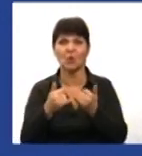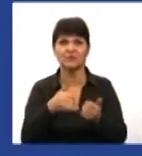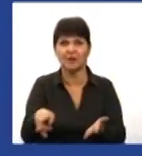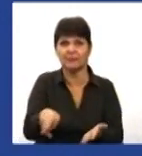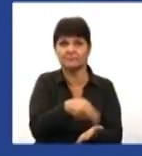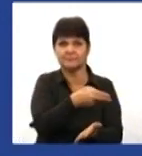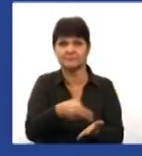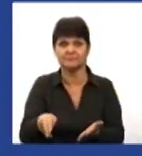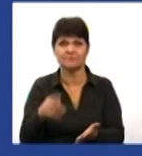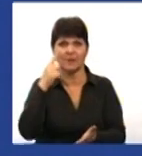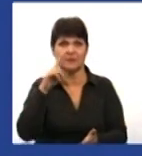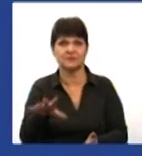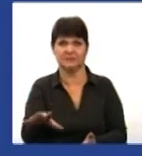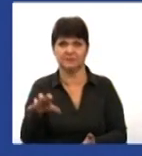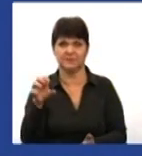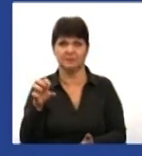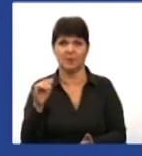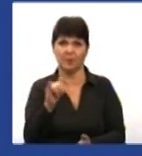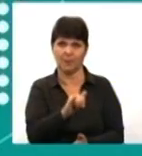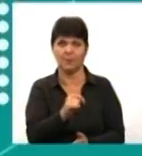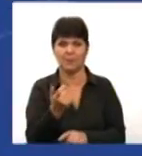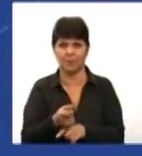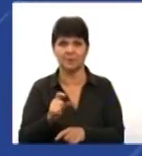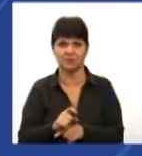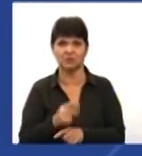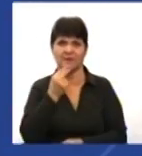яка сприймається більш ефективно.